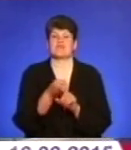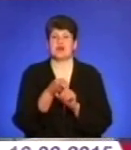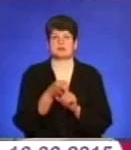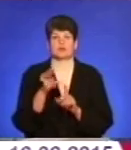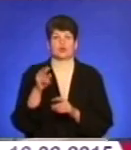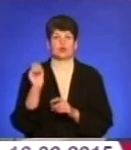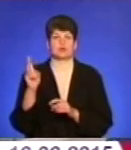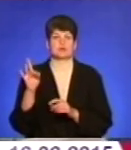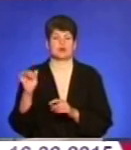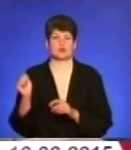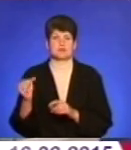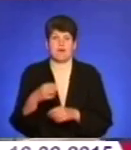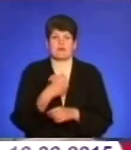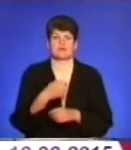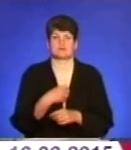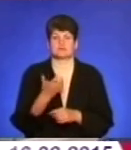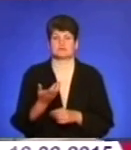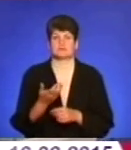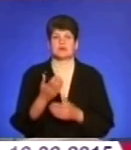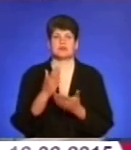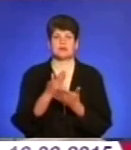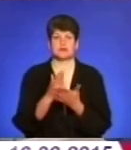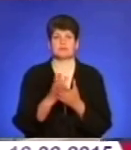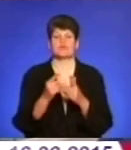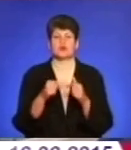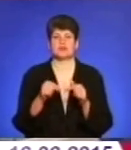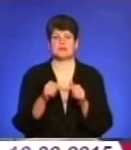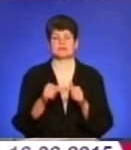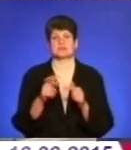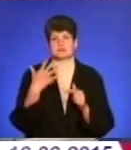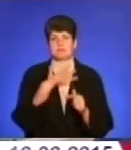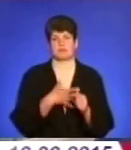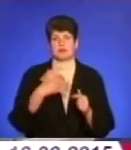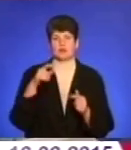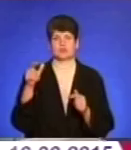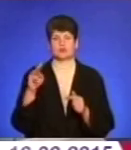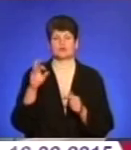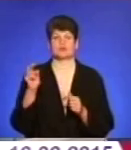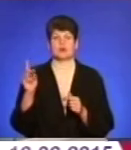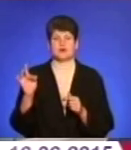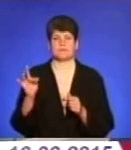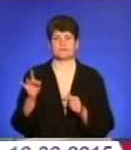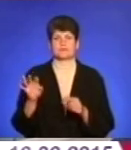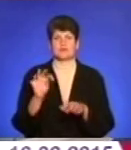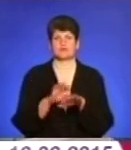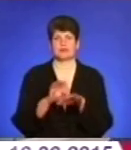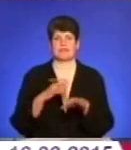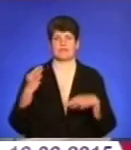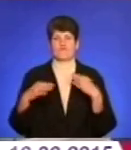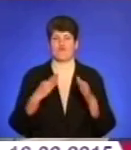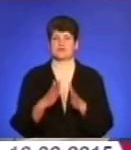з токсокарозом, з наявністю в організмі людини токсокари. Поражається нервова система,